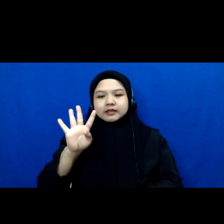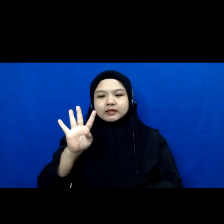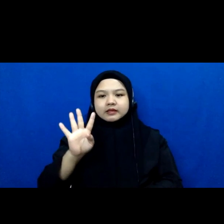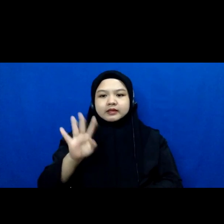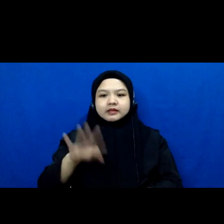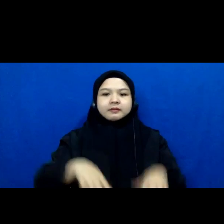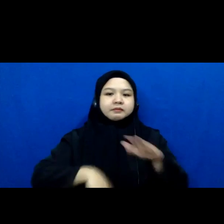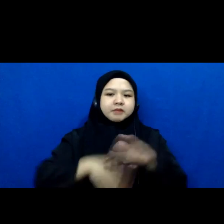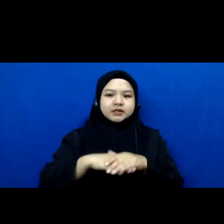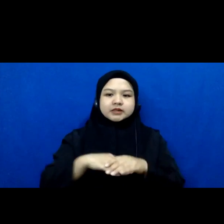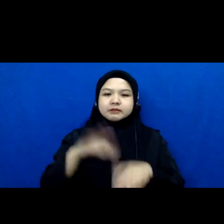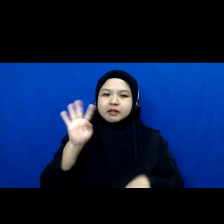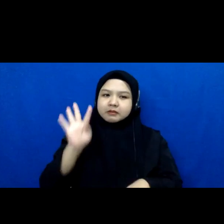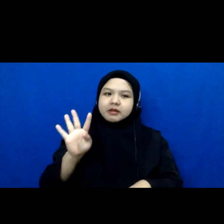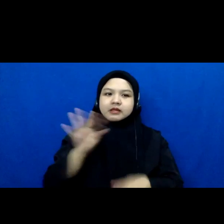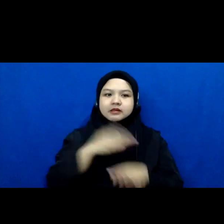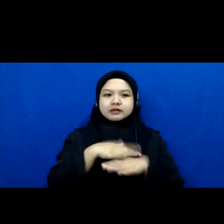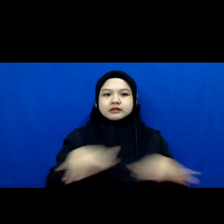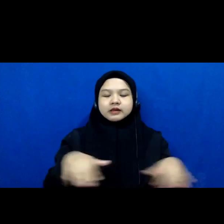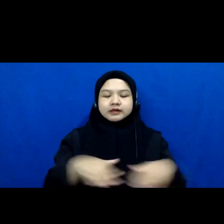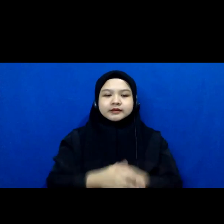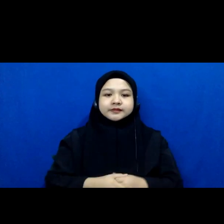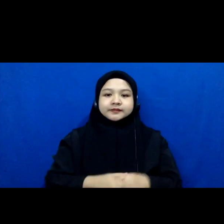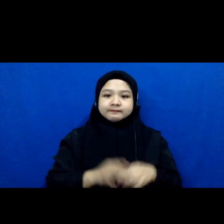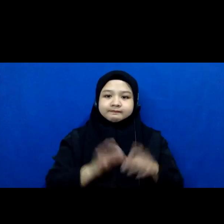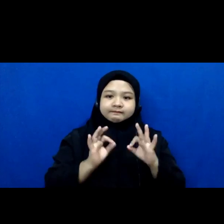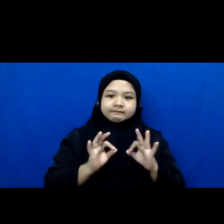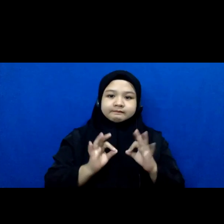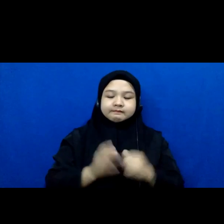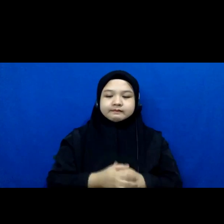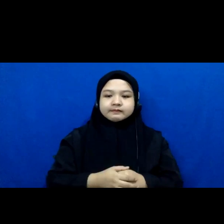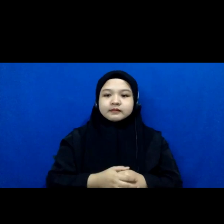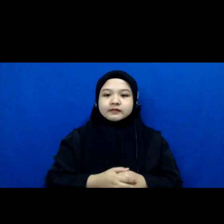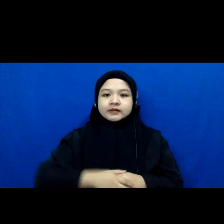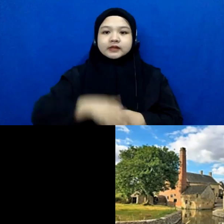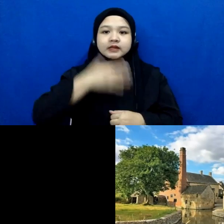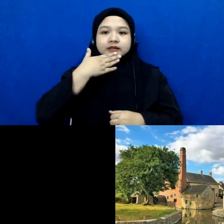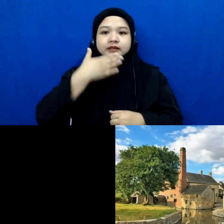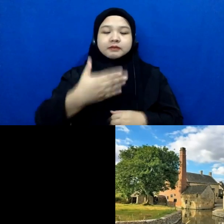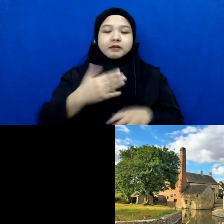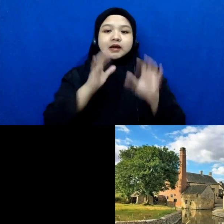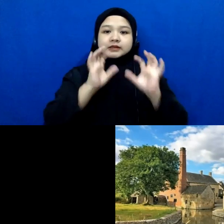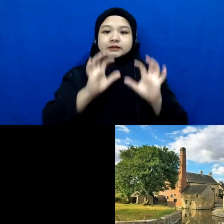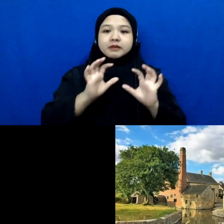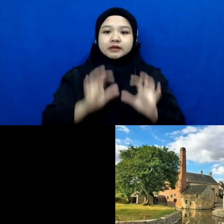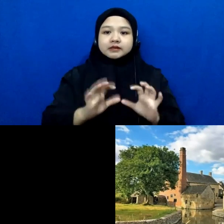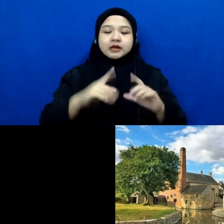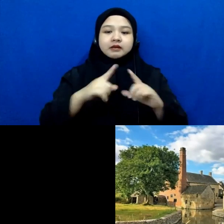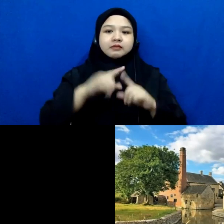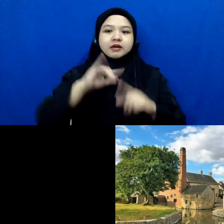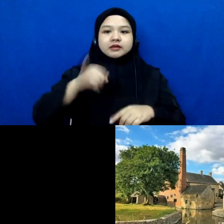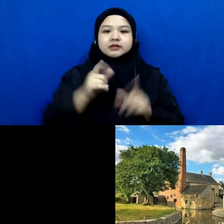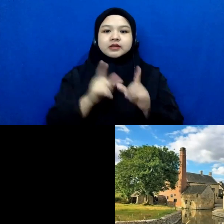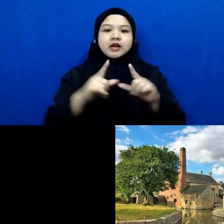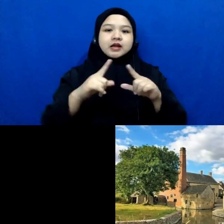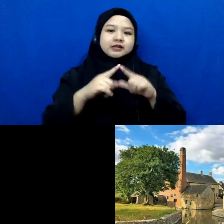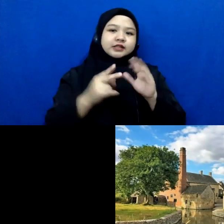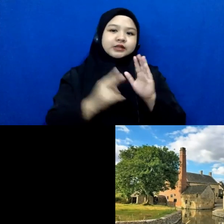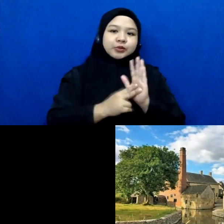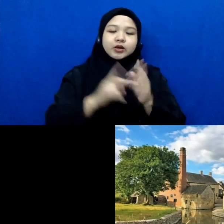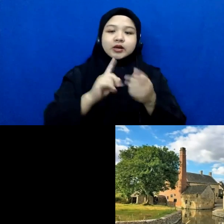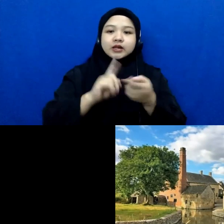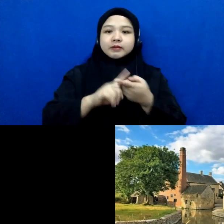Maksimal sampai jam 4 ya? Iya, betul Terima kasih banyak Mas Ajiwan dan teman-teman